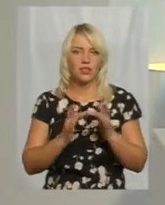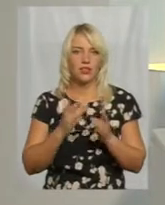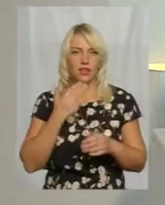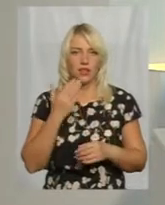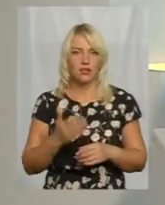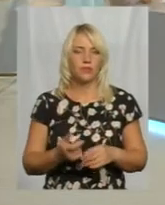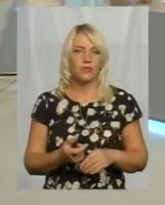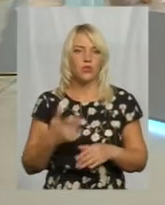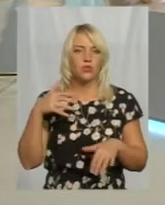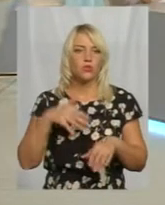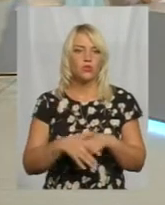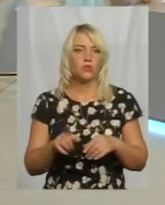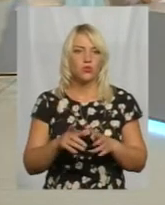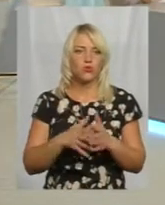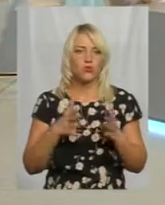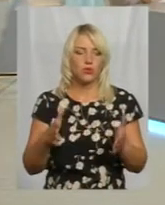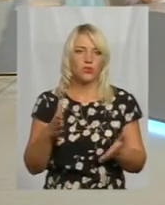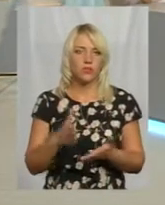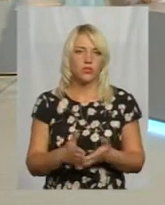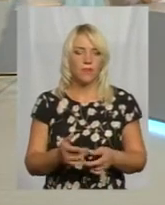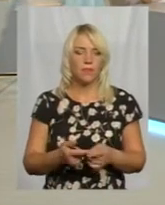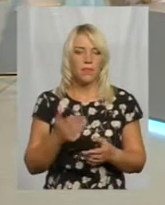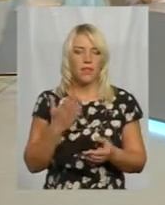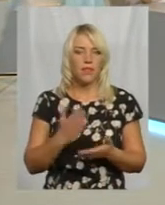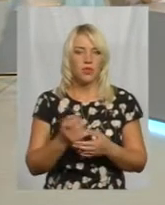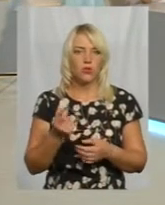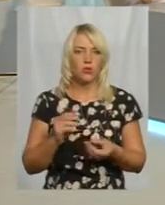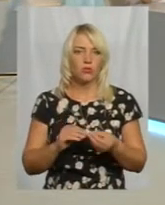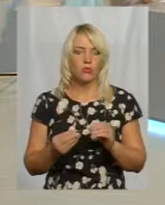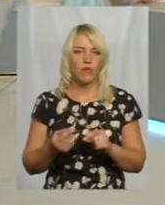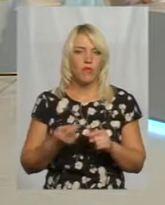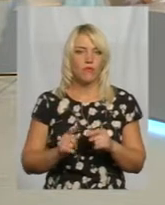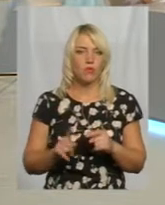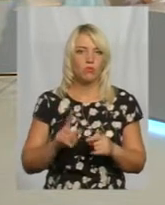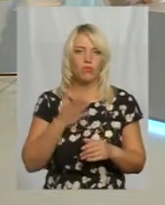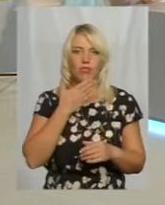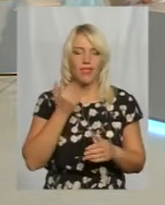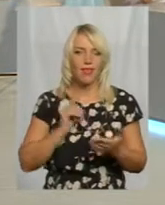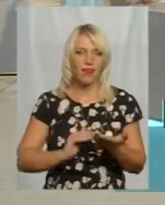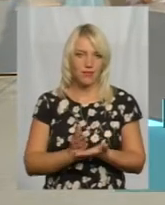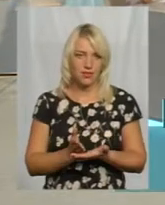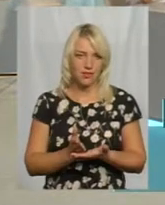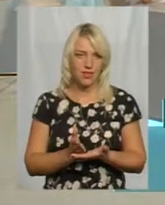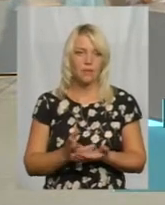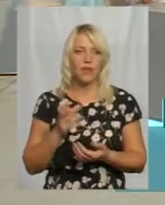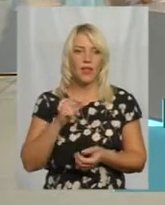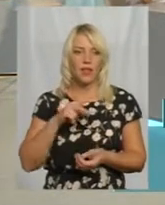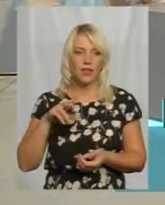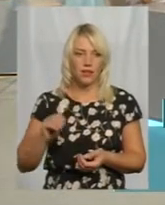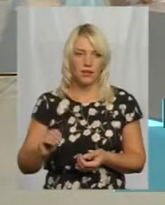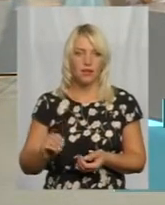в більшості є. Трошки є проблеми в тому, що він не якісний завжди. Але